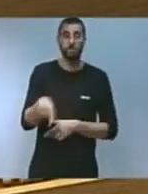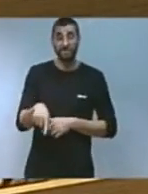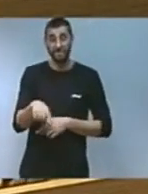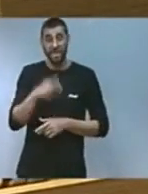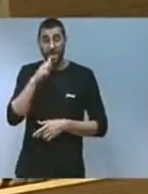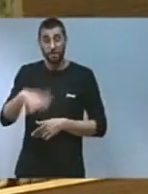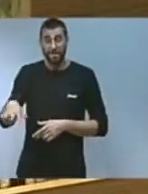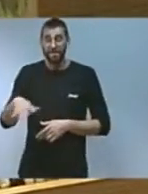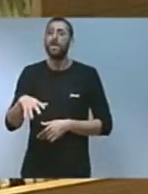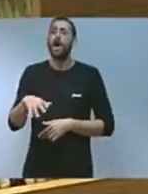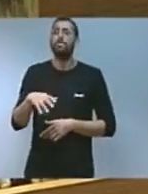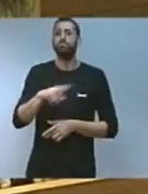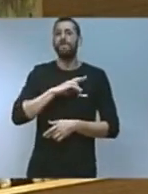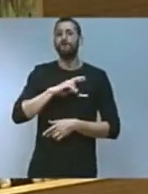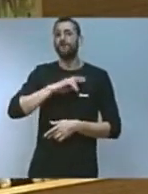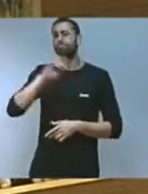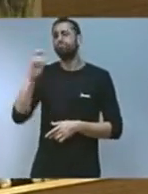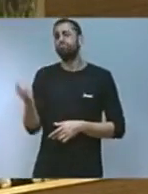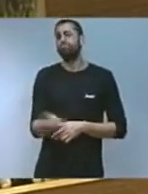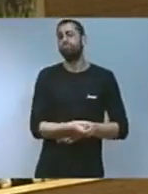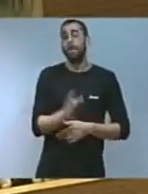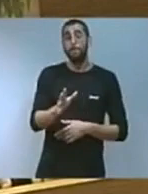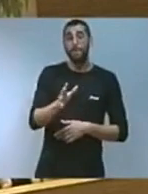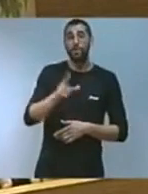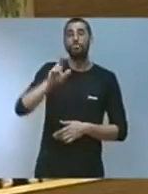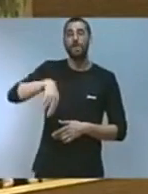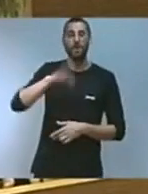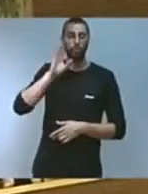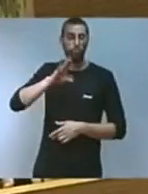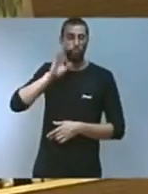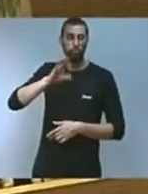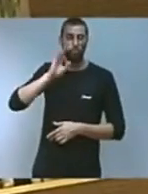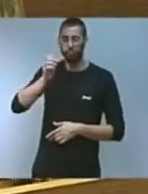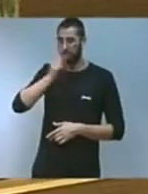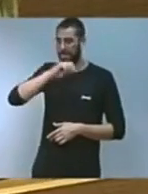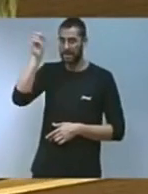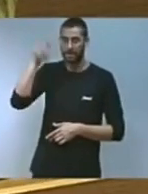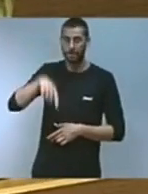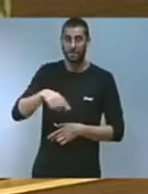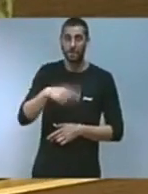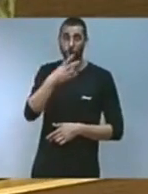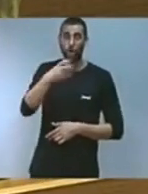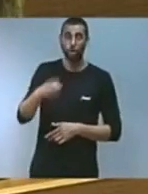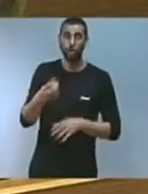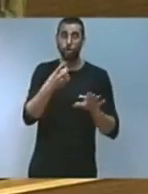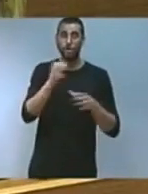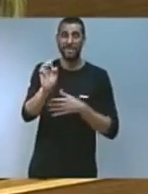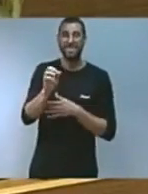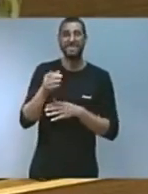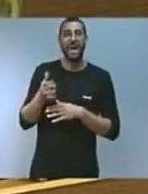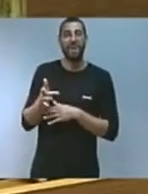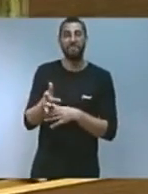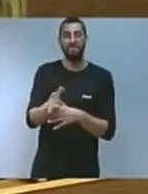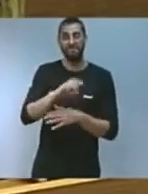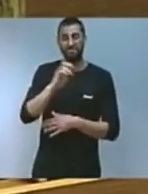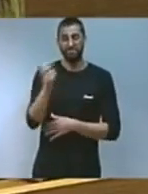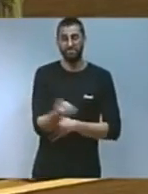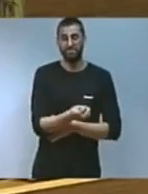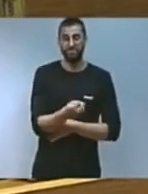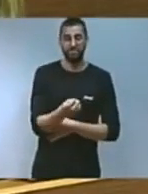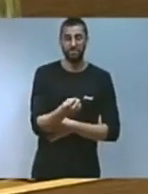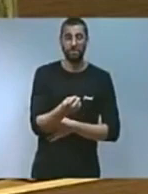malauradament també és un dels mars més contaminats en ell més de 260 espècies ingereixen fent marín